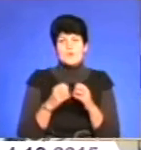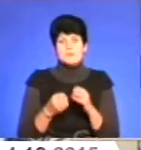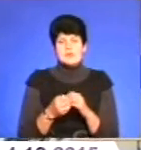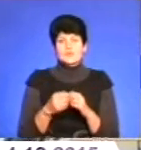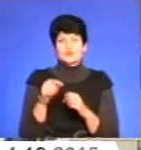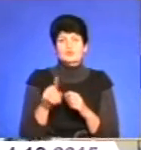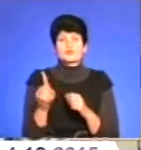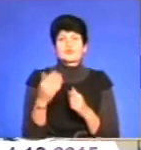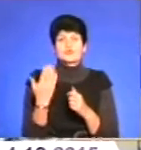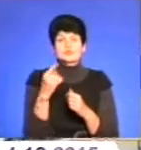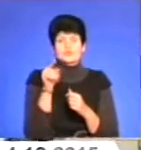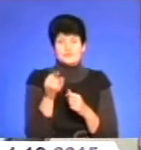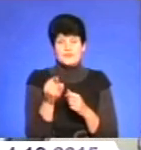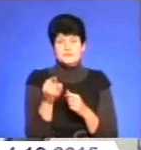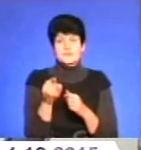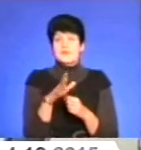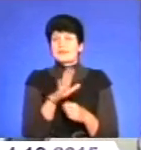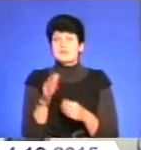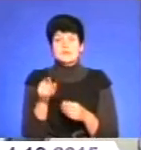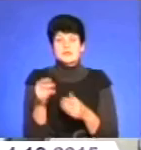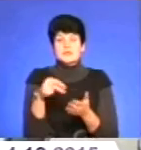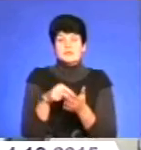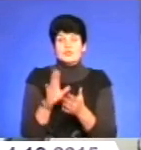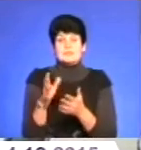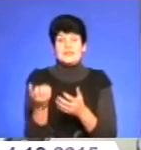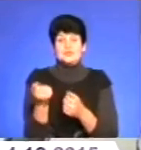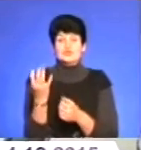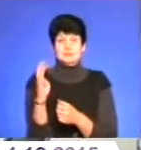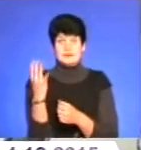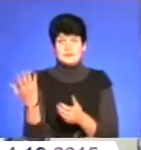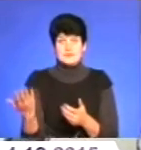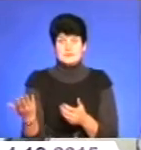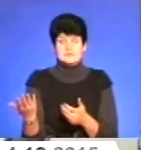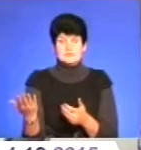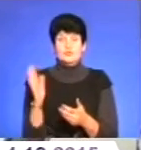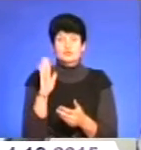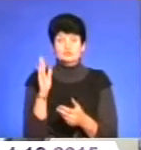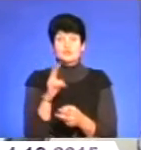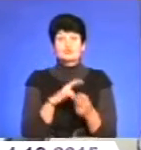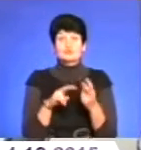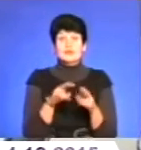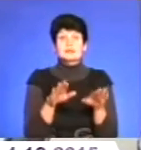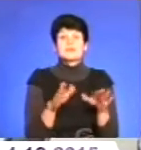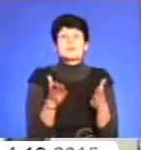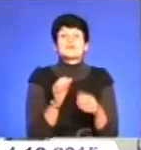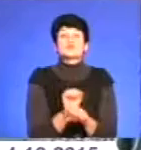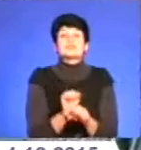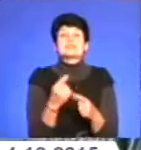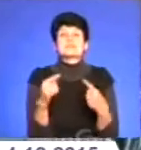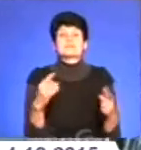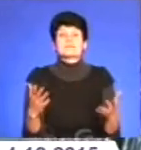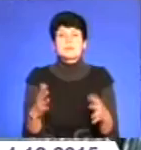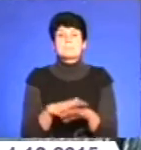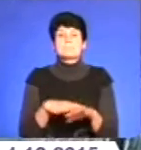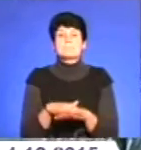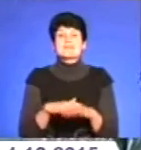Тому що якщо ви, де би ви не стали, з вас будуть брати 4 гривні, ви будете шукати місце, де вам зупинитися в другому. Базар,